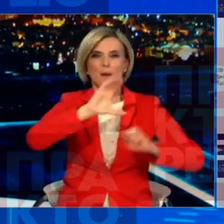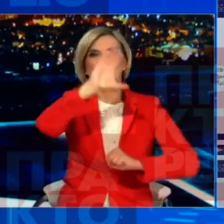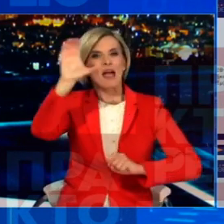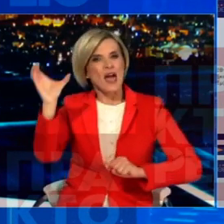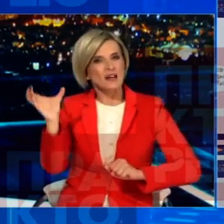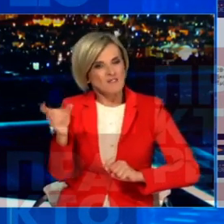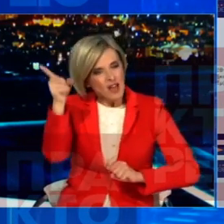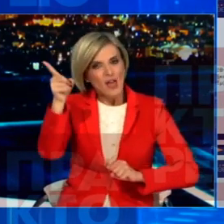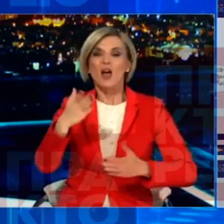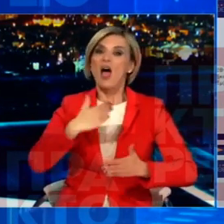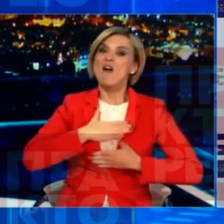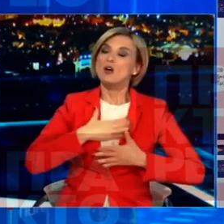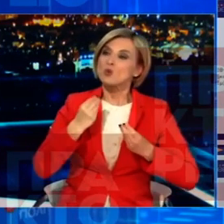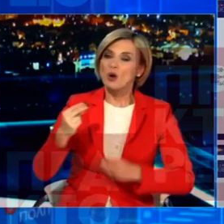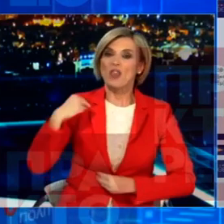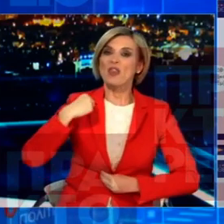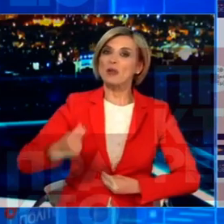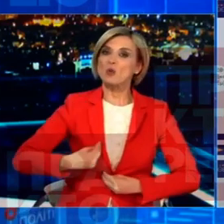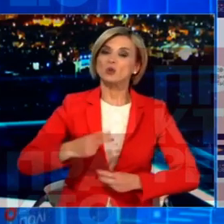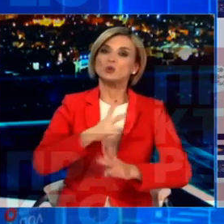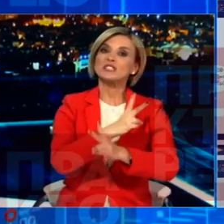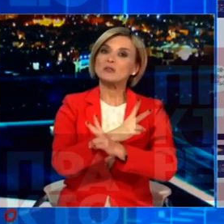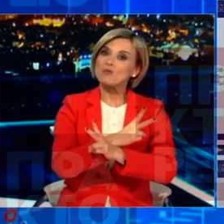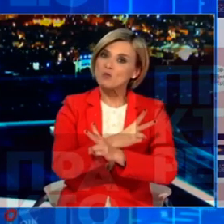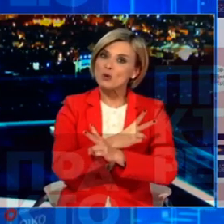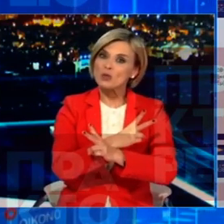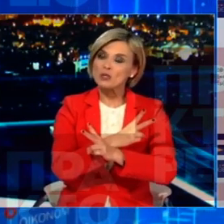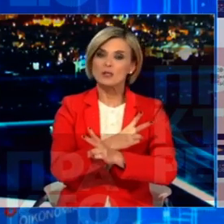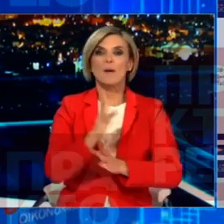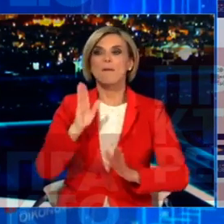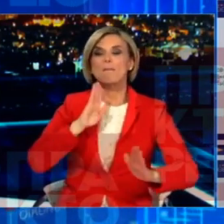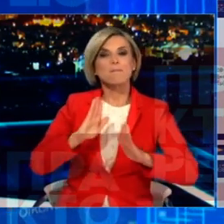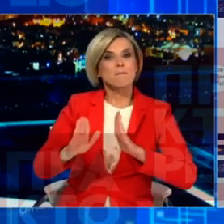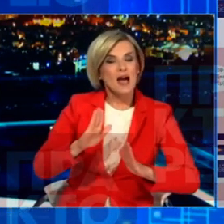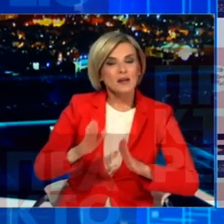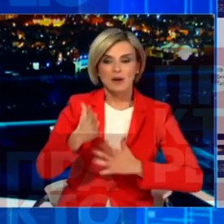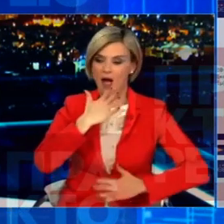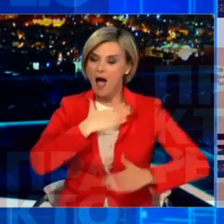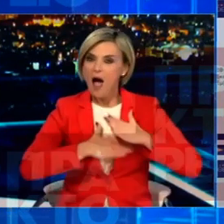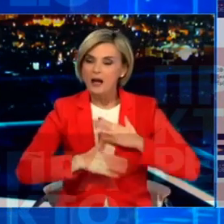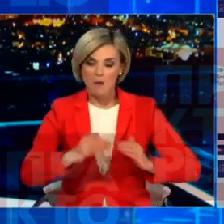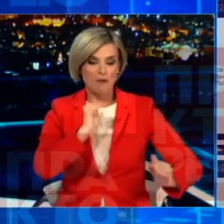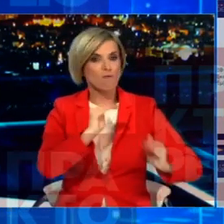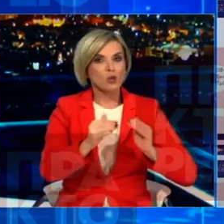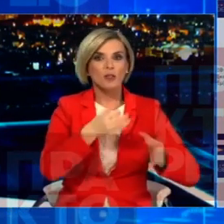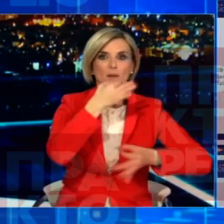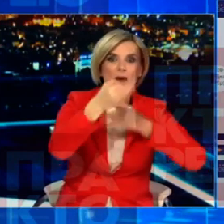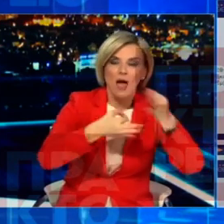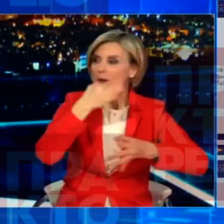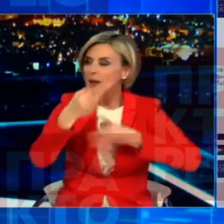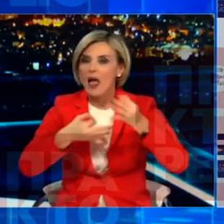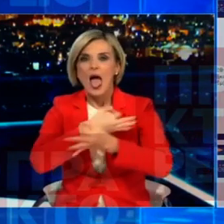δημάρχους Τα δημοτικά συμβούλια Με μέρημνα και με αγάπη και με φροντίδα Μιλάνε στους συμπολίτες μας Σε κάθε άκρη